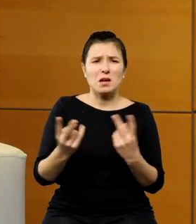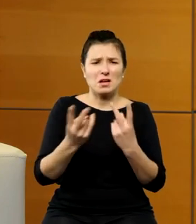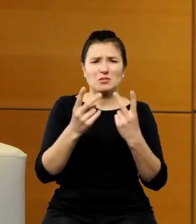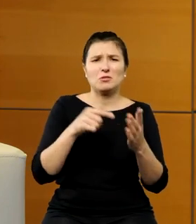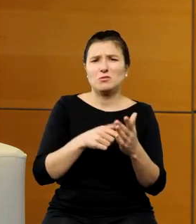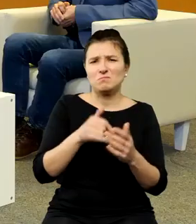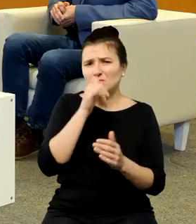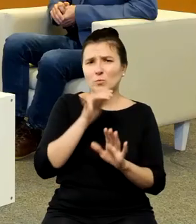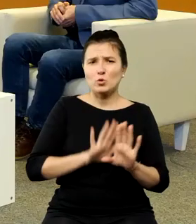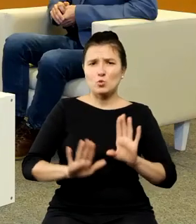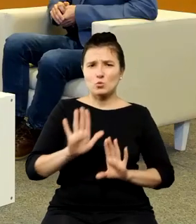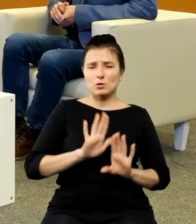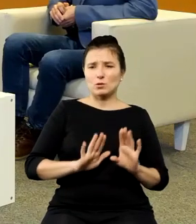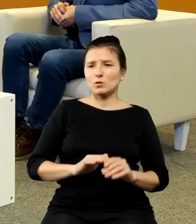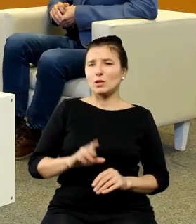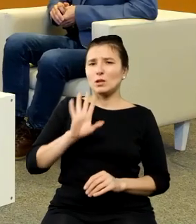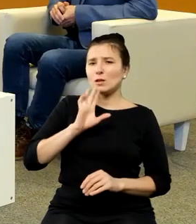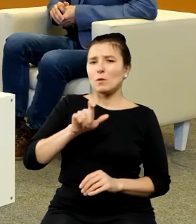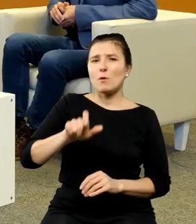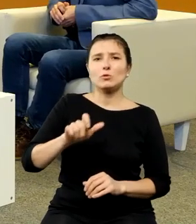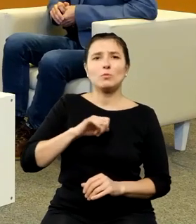chyba samorządowiec robiący